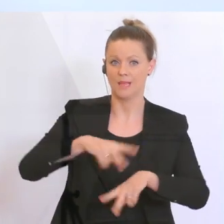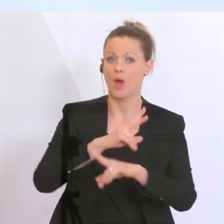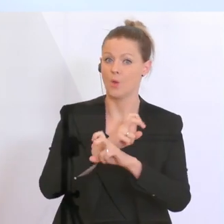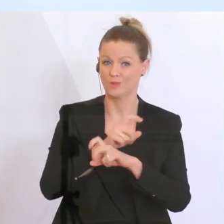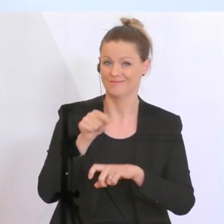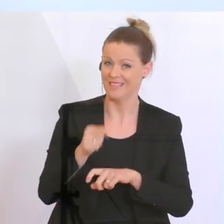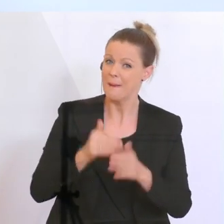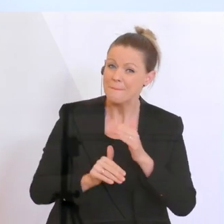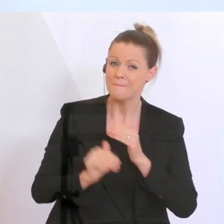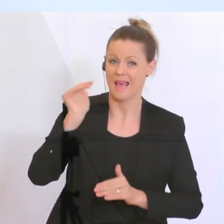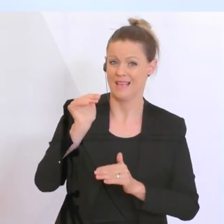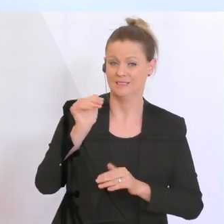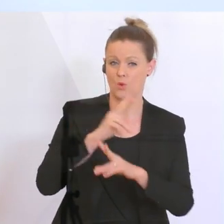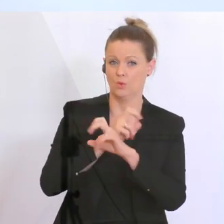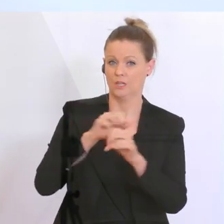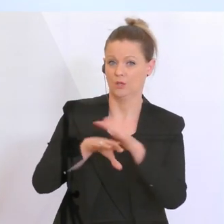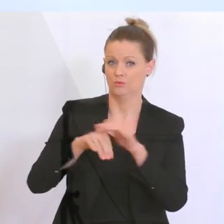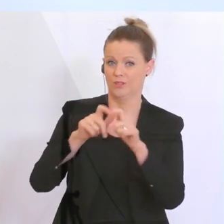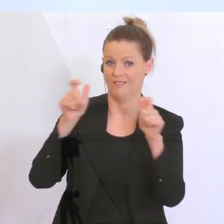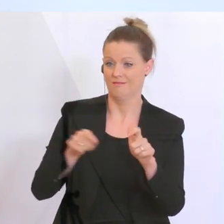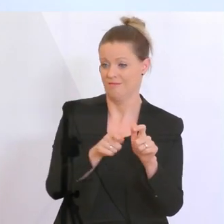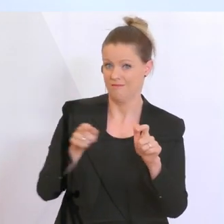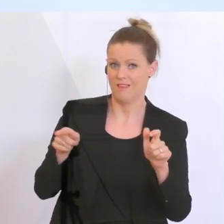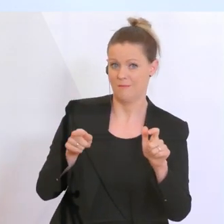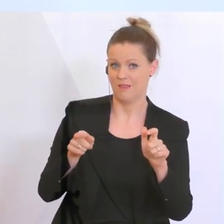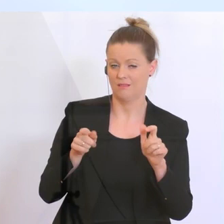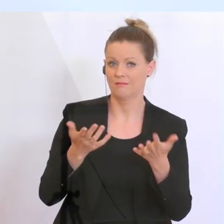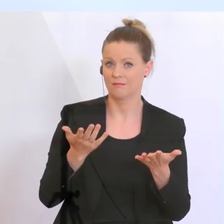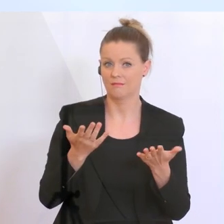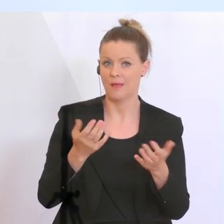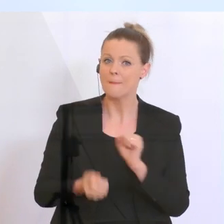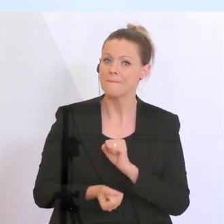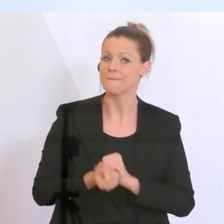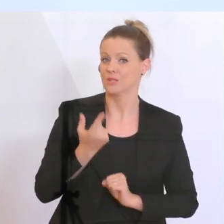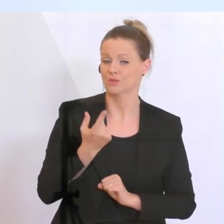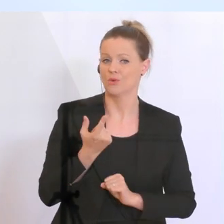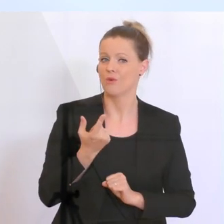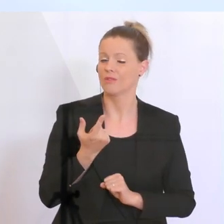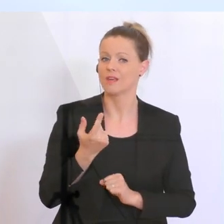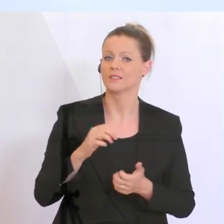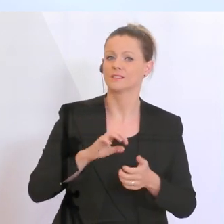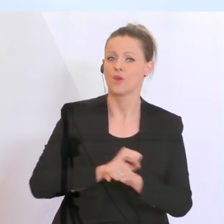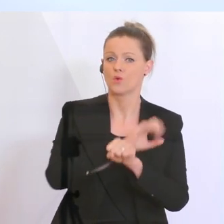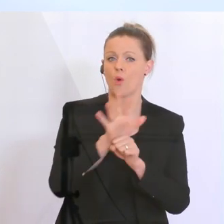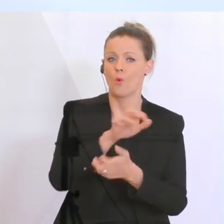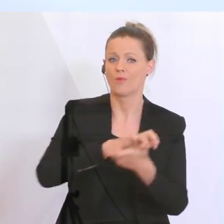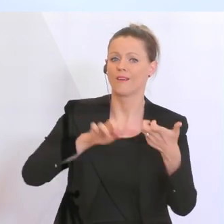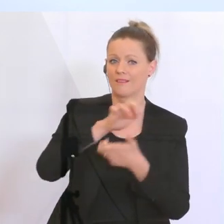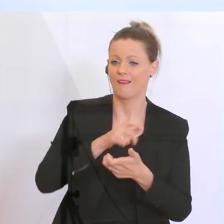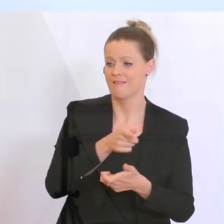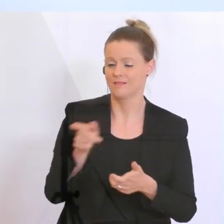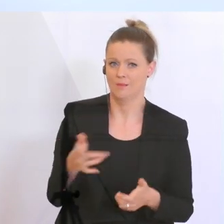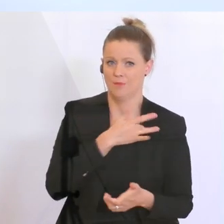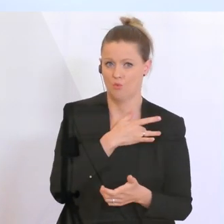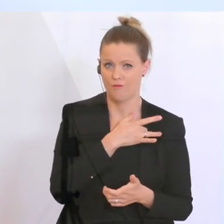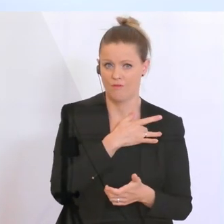den Großteil der österreichischen Unternehmen ausmachen. Denn sie sind ganz besonders von der Corona-Krise betroffen und es ist